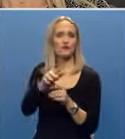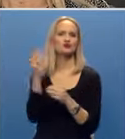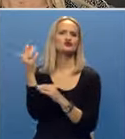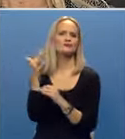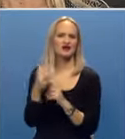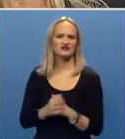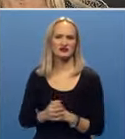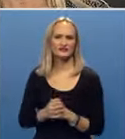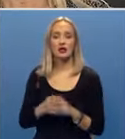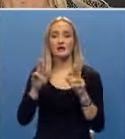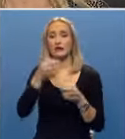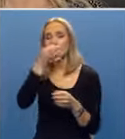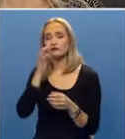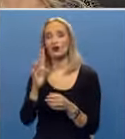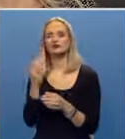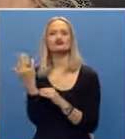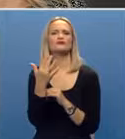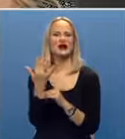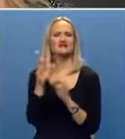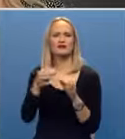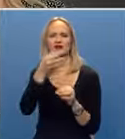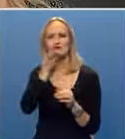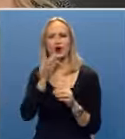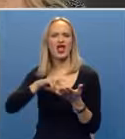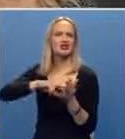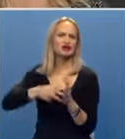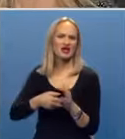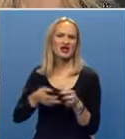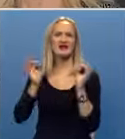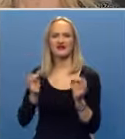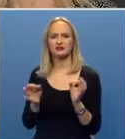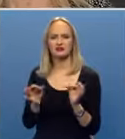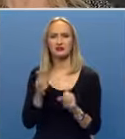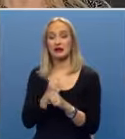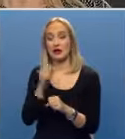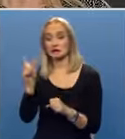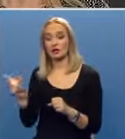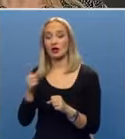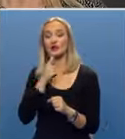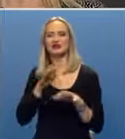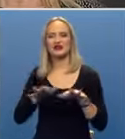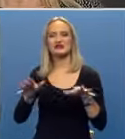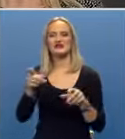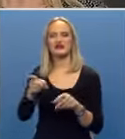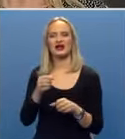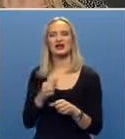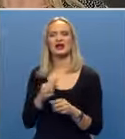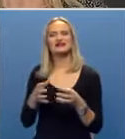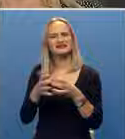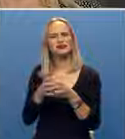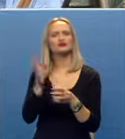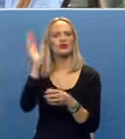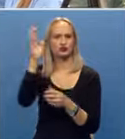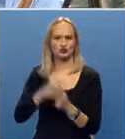šumarstva imati bolje inženjere i kvalitetnije radnike koji će razvijeti taj sektor u